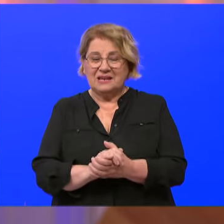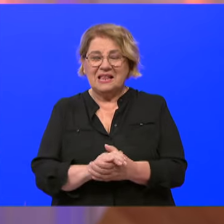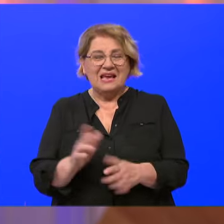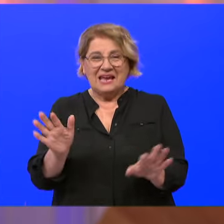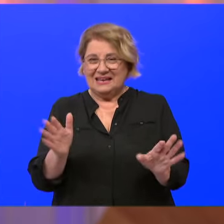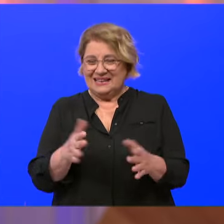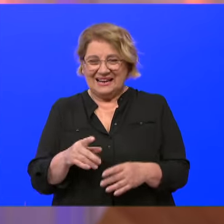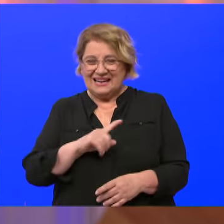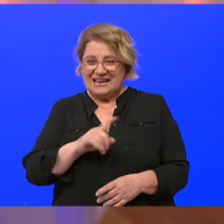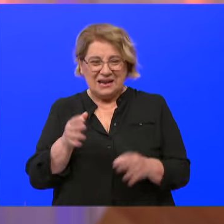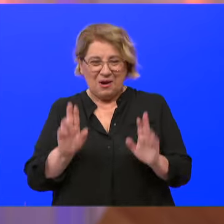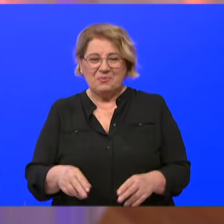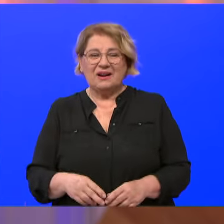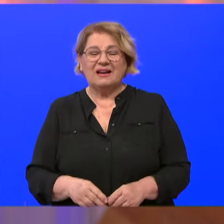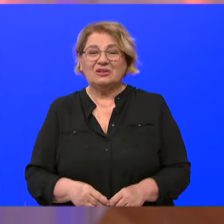opkladu.